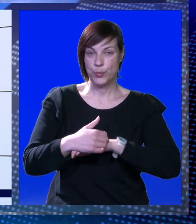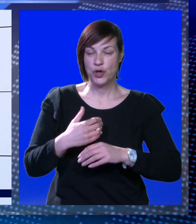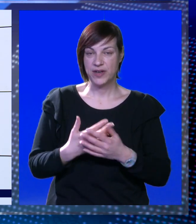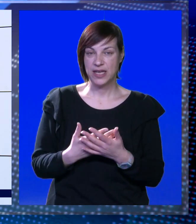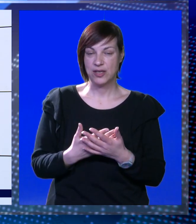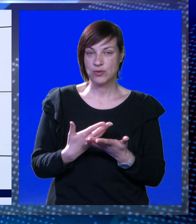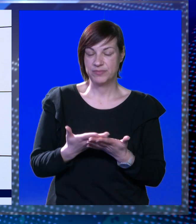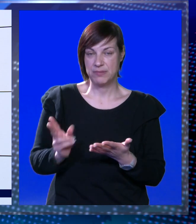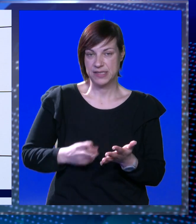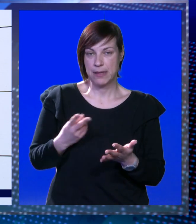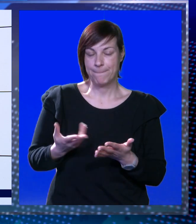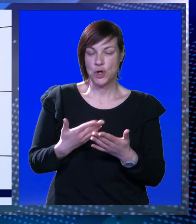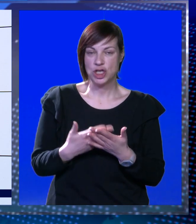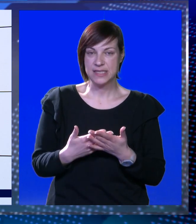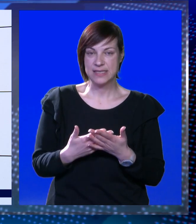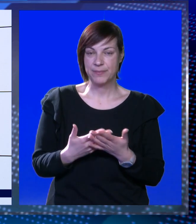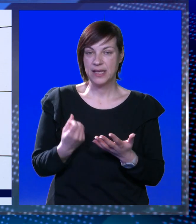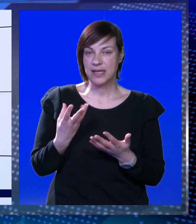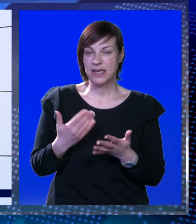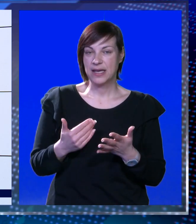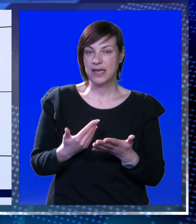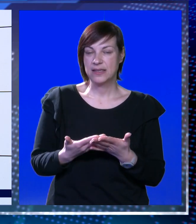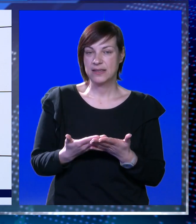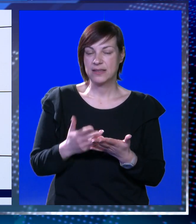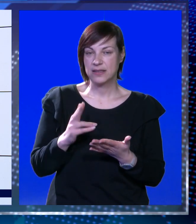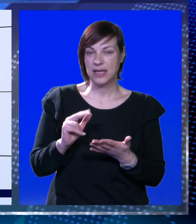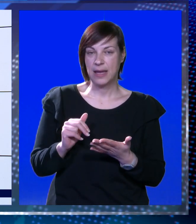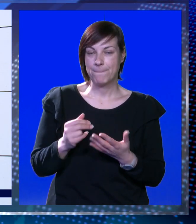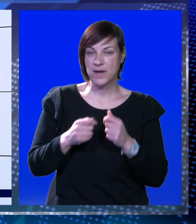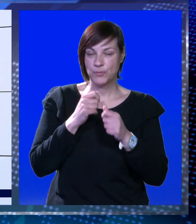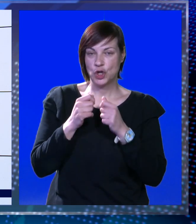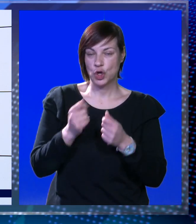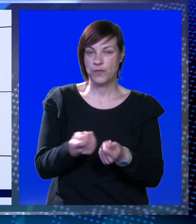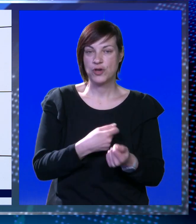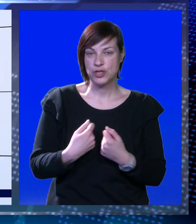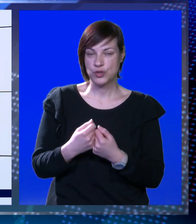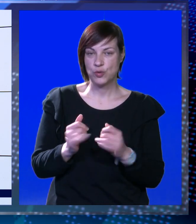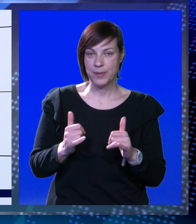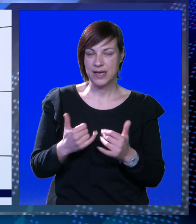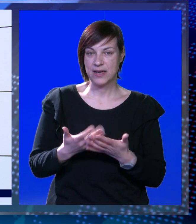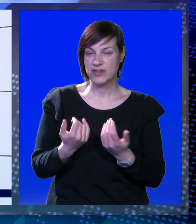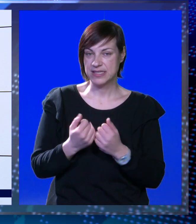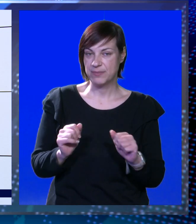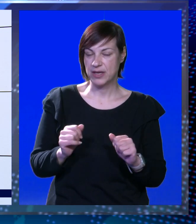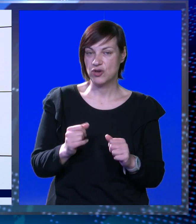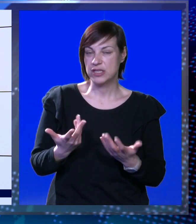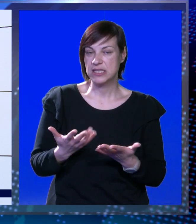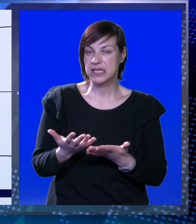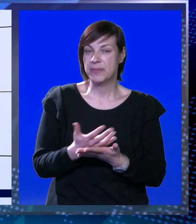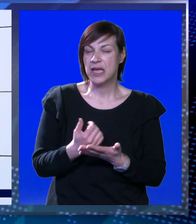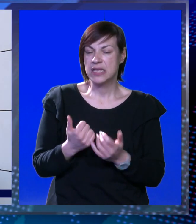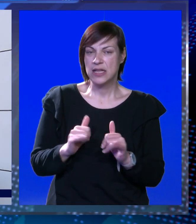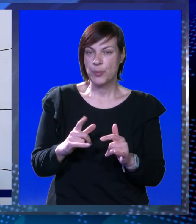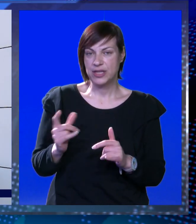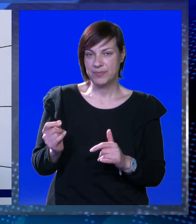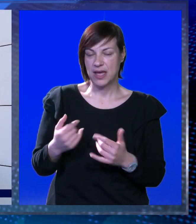Dubrovniku, time se ponosim. I kada god imam dogovor sa grupama i tako dalje, naravno da sam na godišnjemu koristim slobodne